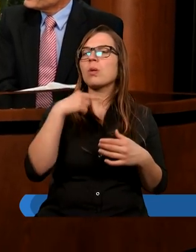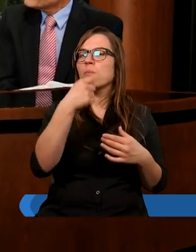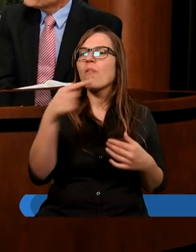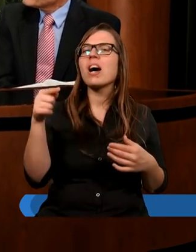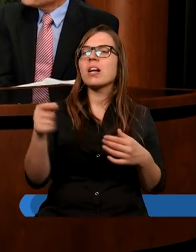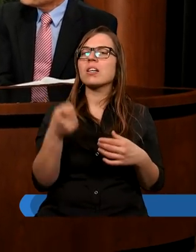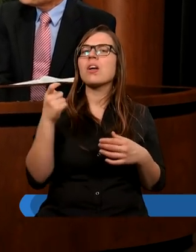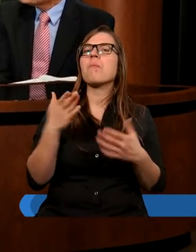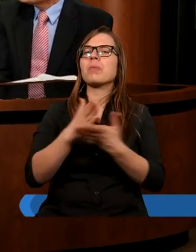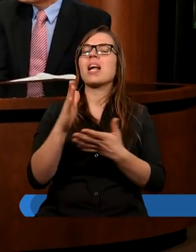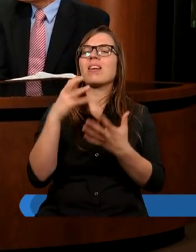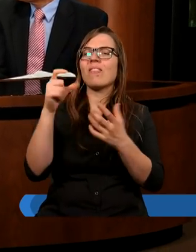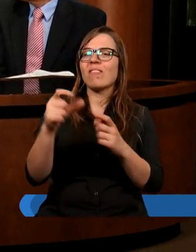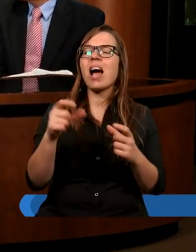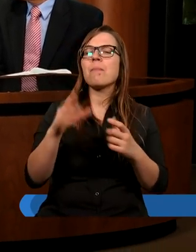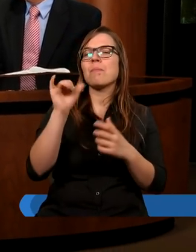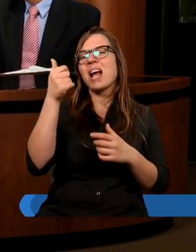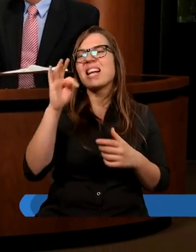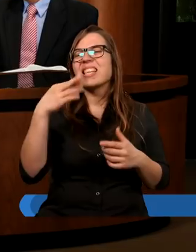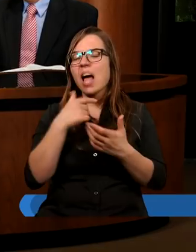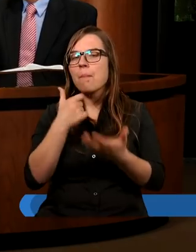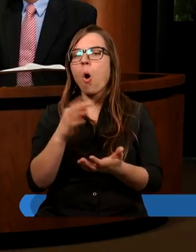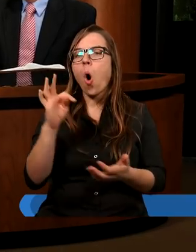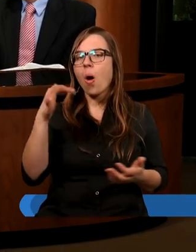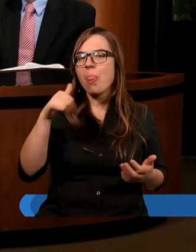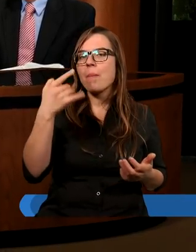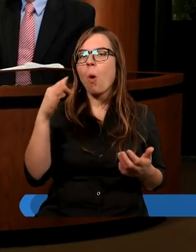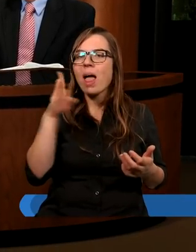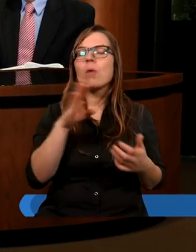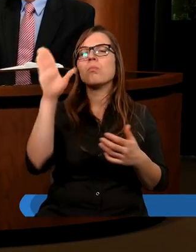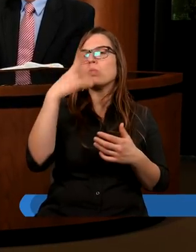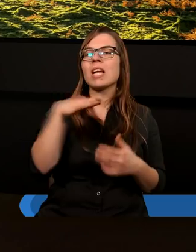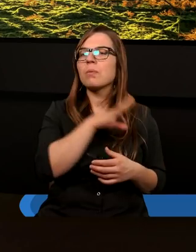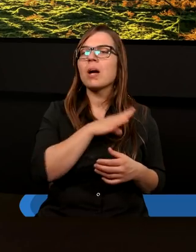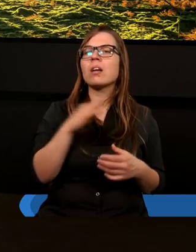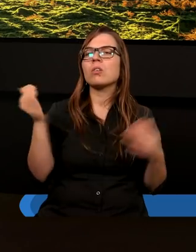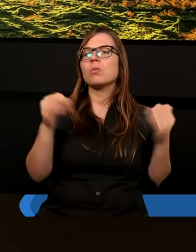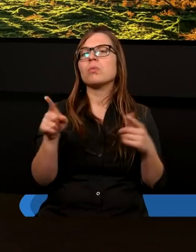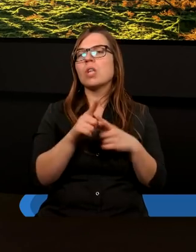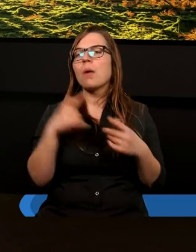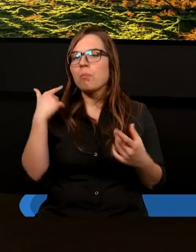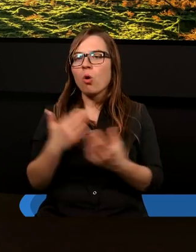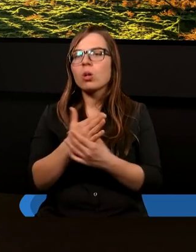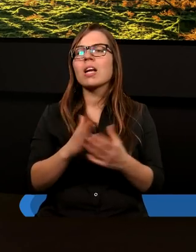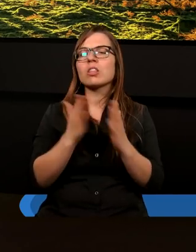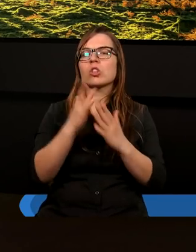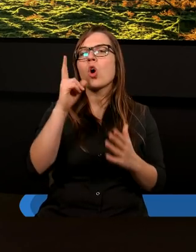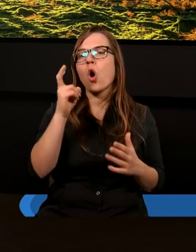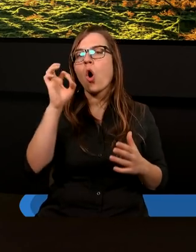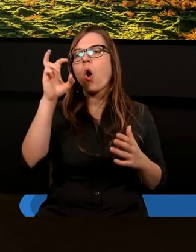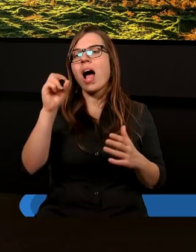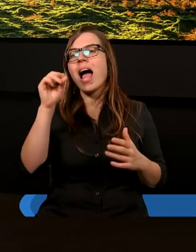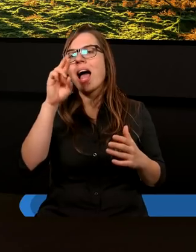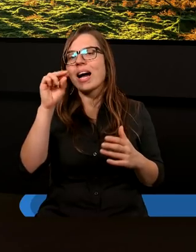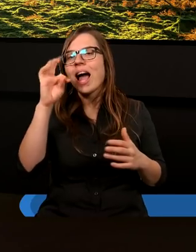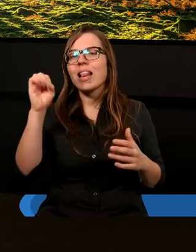chociażby fragment z pierwszego listu do Tymoteusza, właśnie mówiący o Bogu nieśmiertelnym. Tutaj można się posłużyć księgą Koheleta, gdzie jest